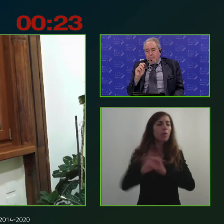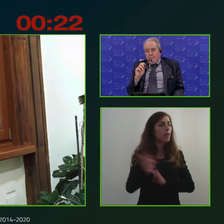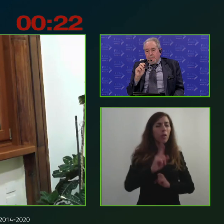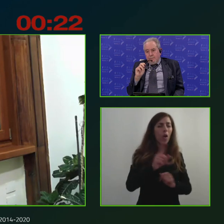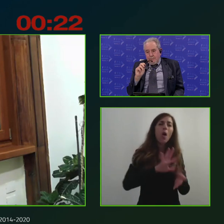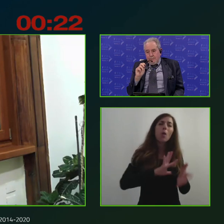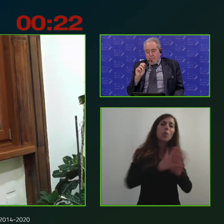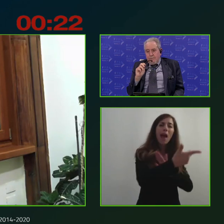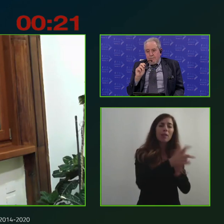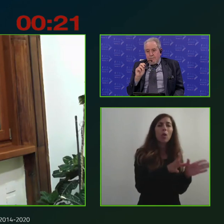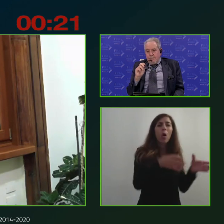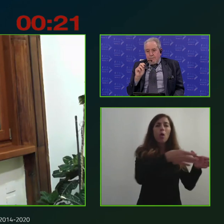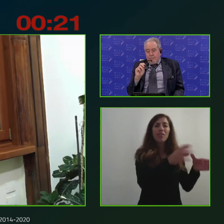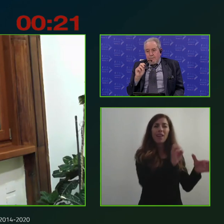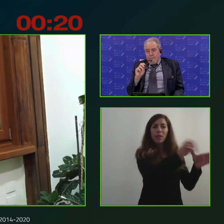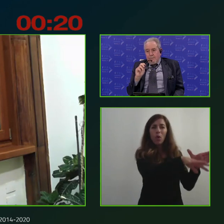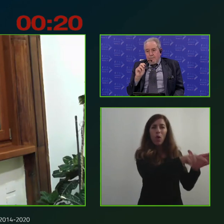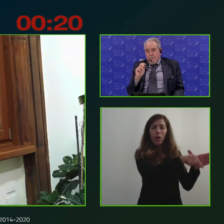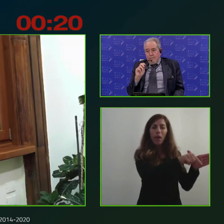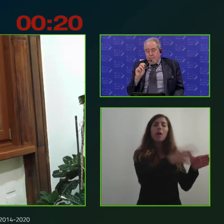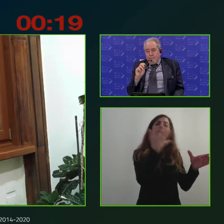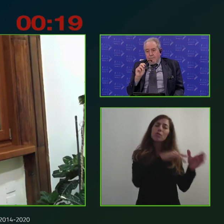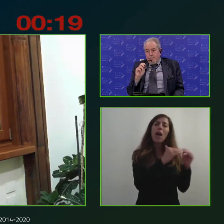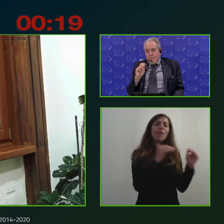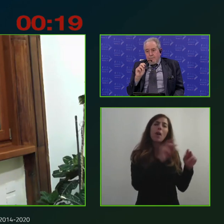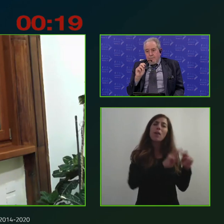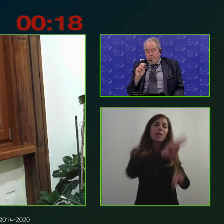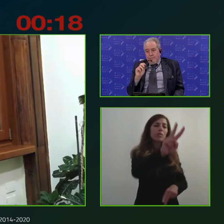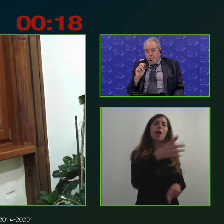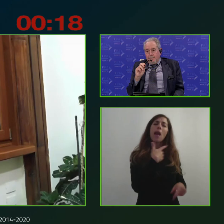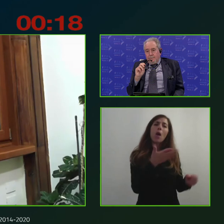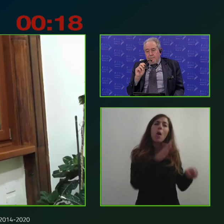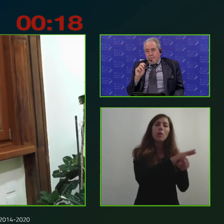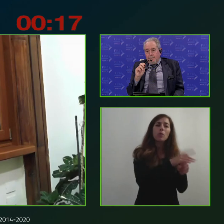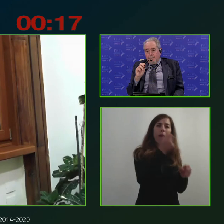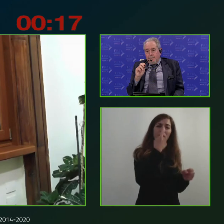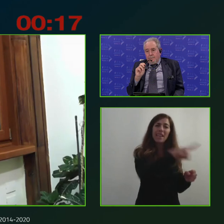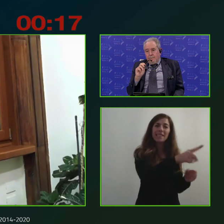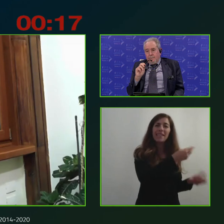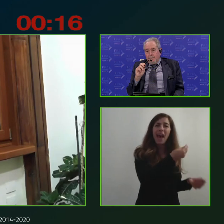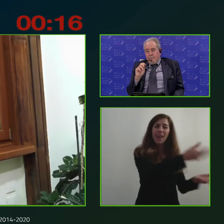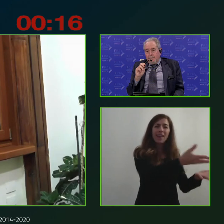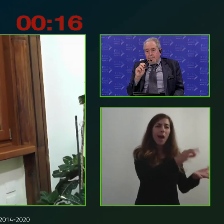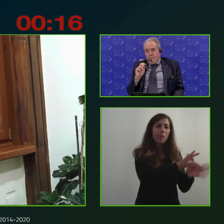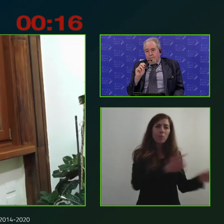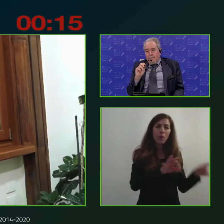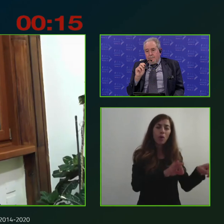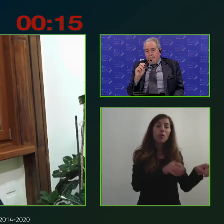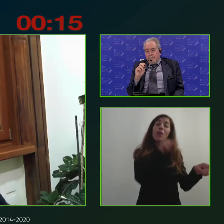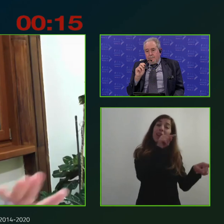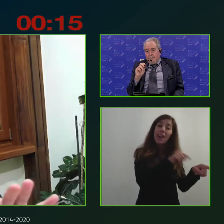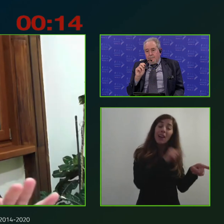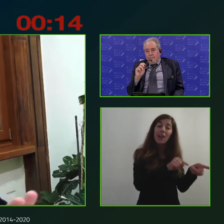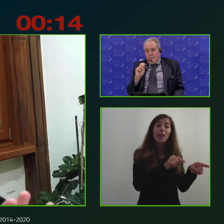contenitore per il quale è stato previsto a livello nazionale anche una copertura finanziaria per cui il PON governance anche con la programmazione